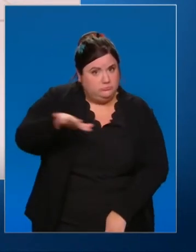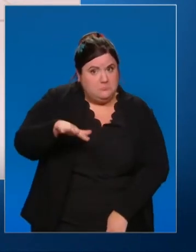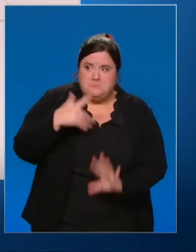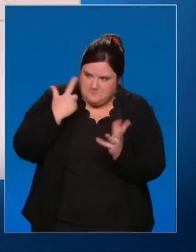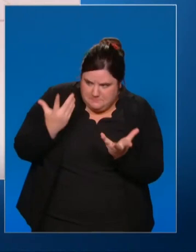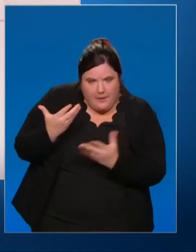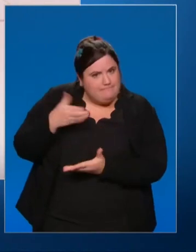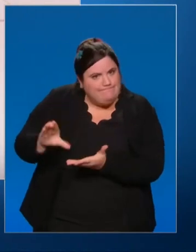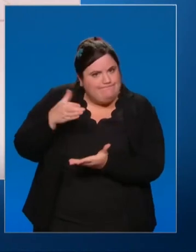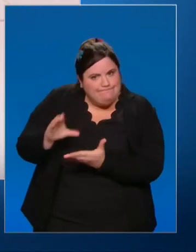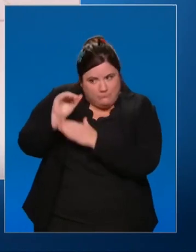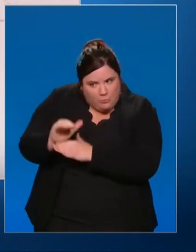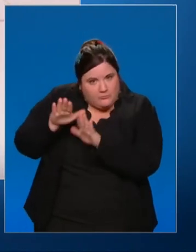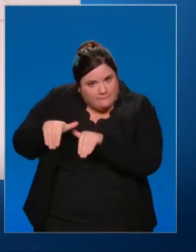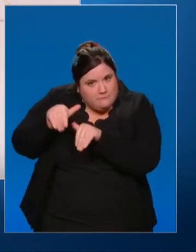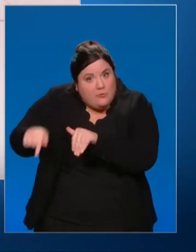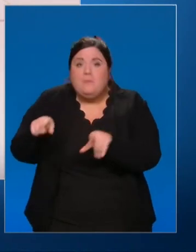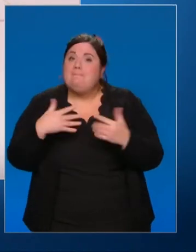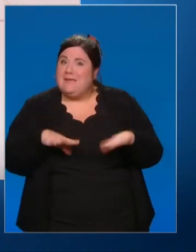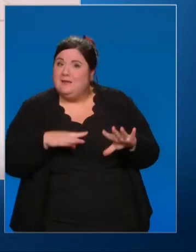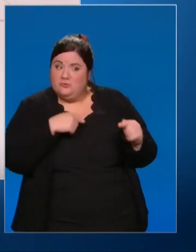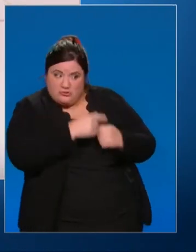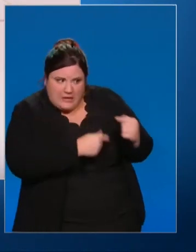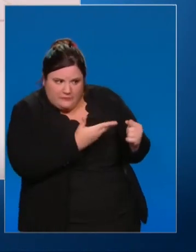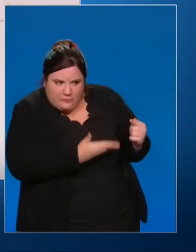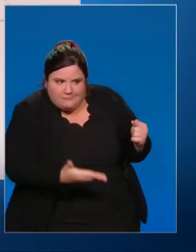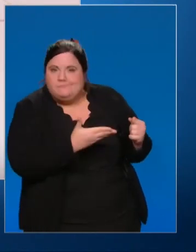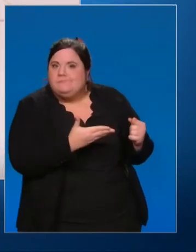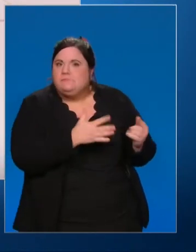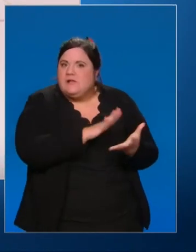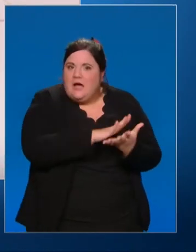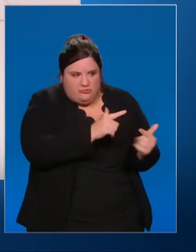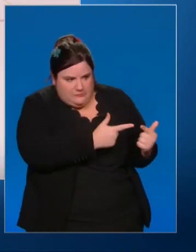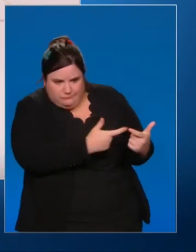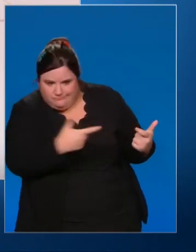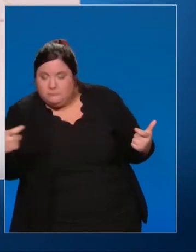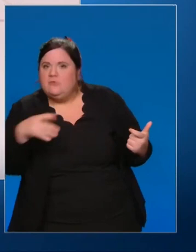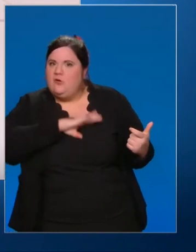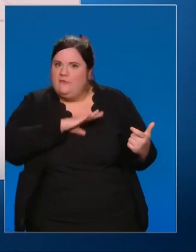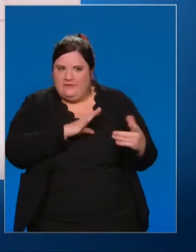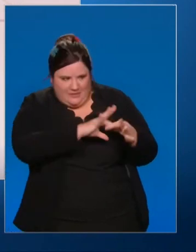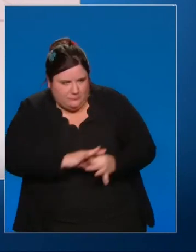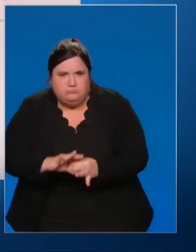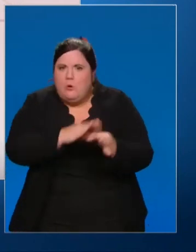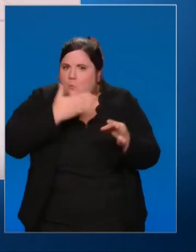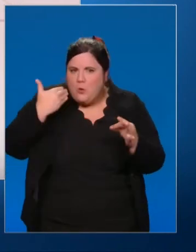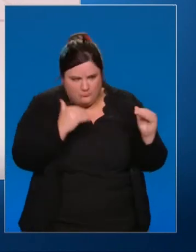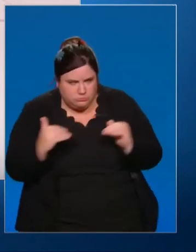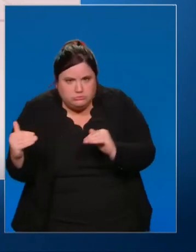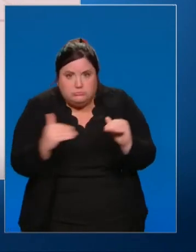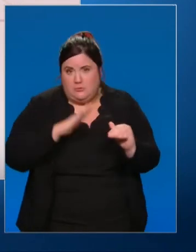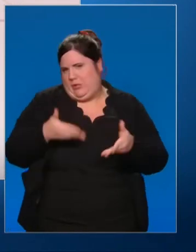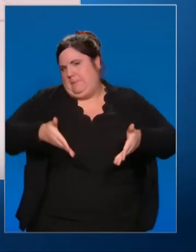générations, prendre des décisions claires. Elles feront légitimement l'objet de débats démocratiques